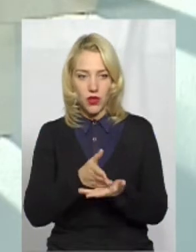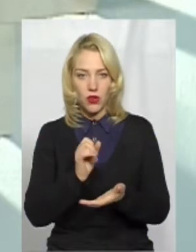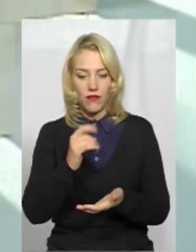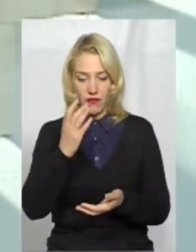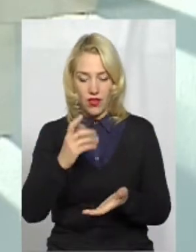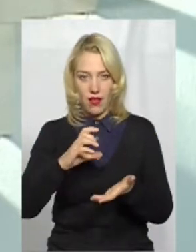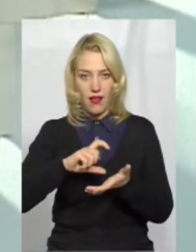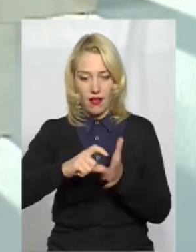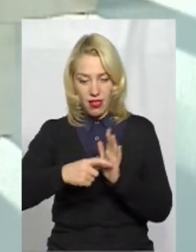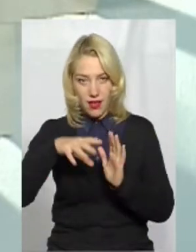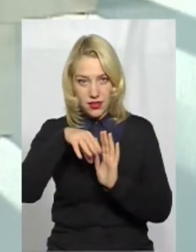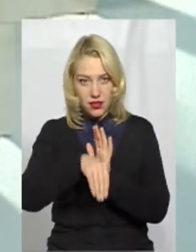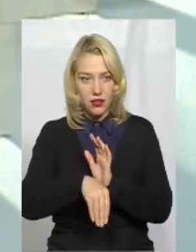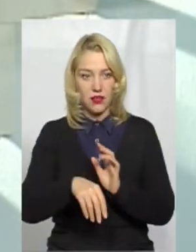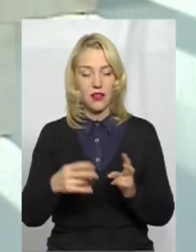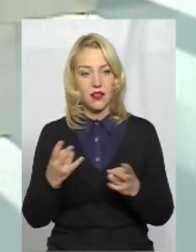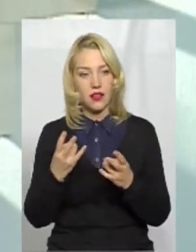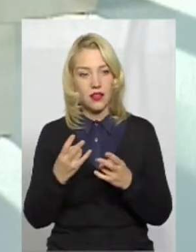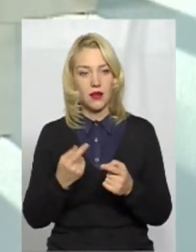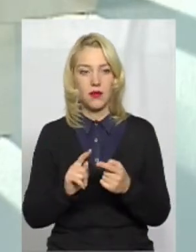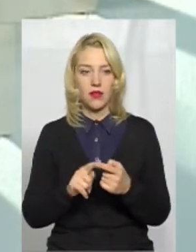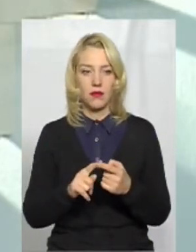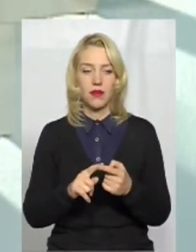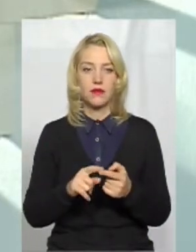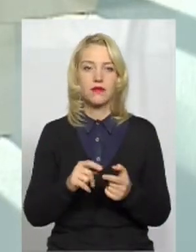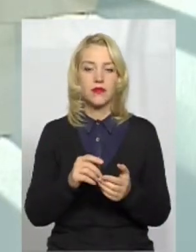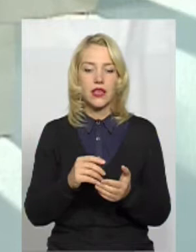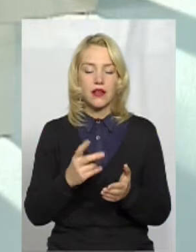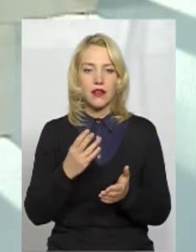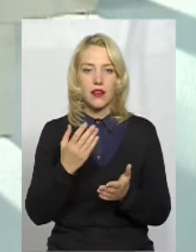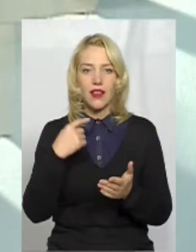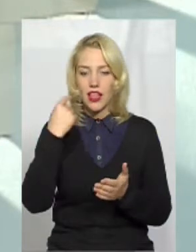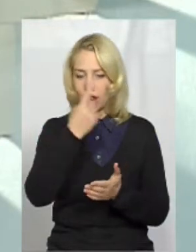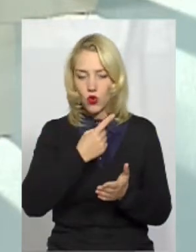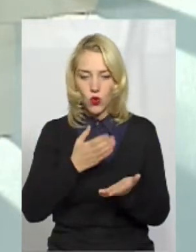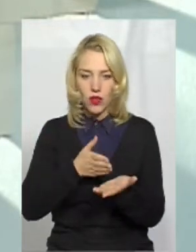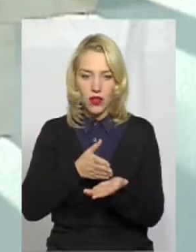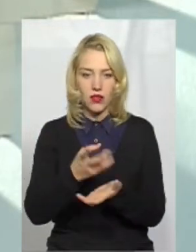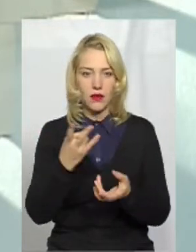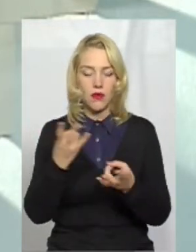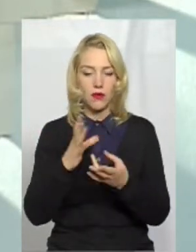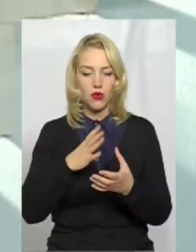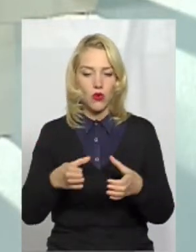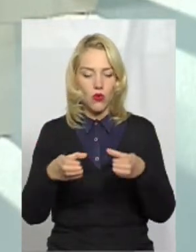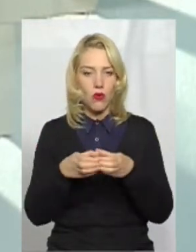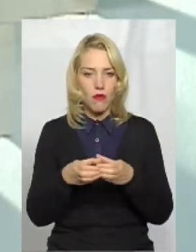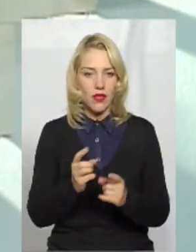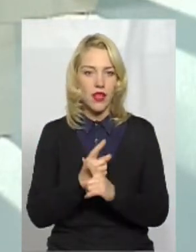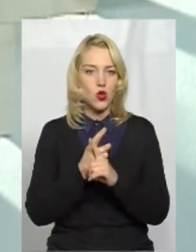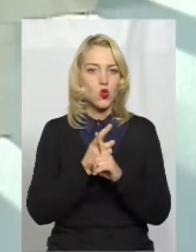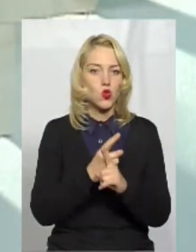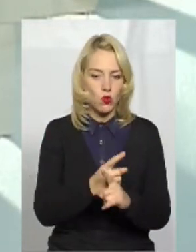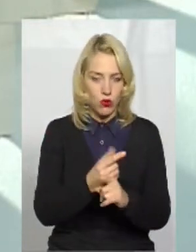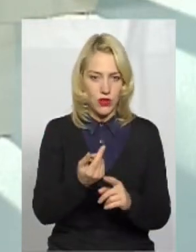класі, треба слідувати їй індивідуальній траєкторії, яка складається командою супроводу в закладі. І,